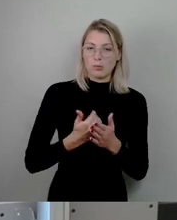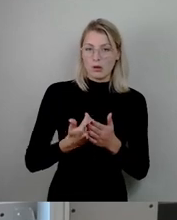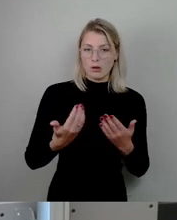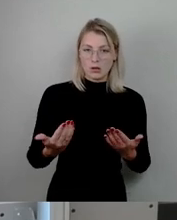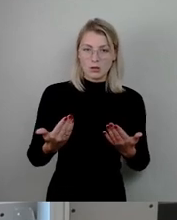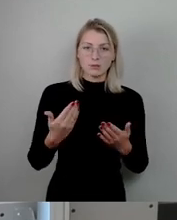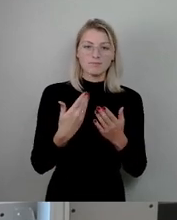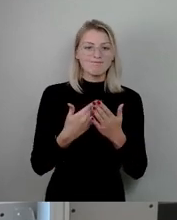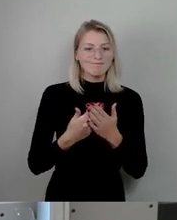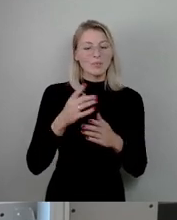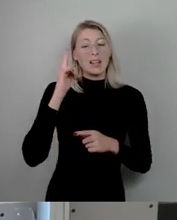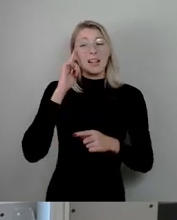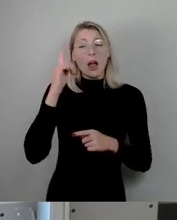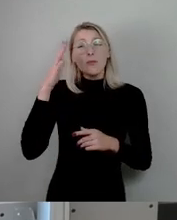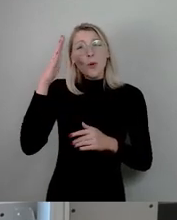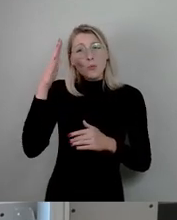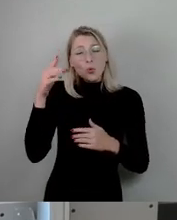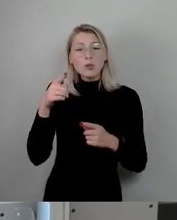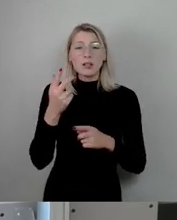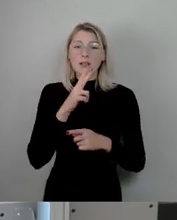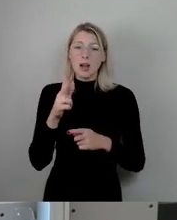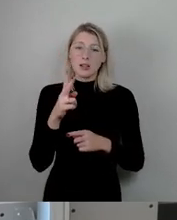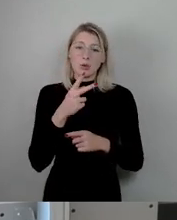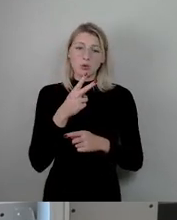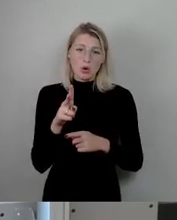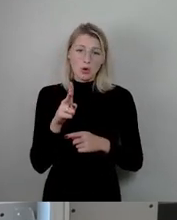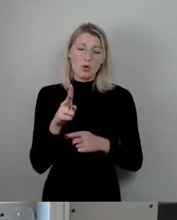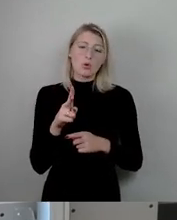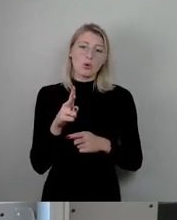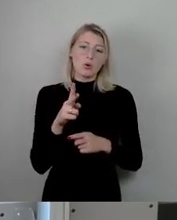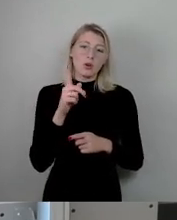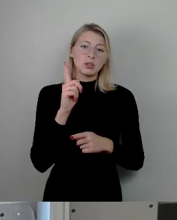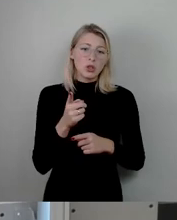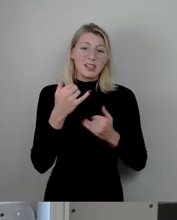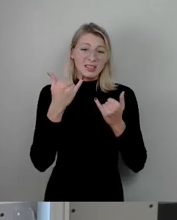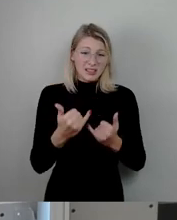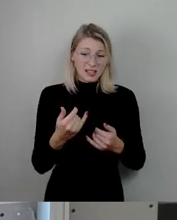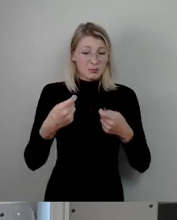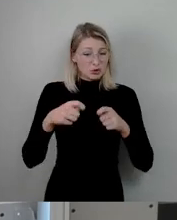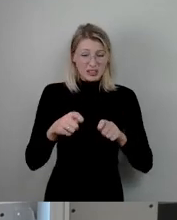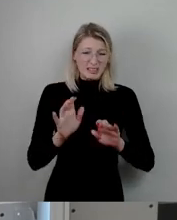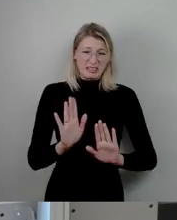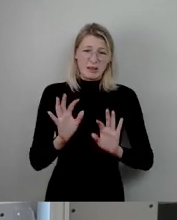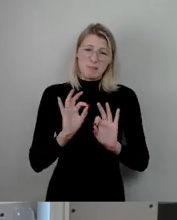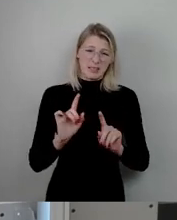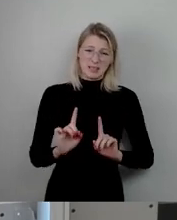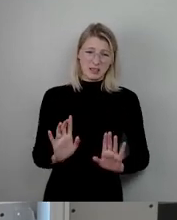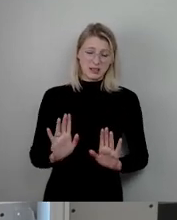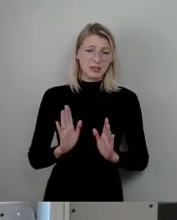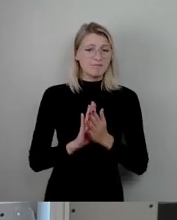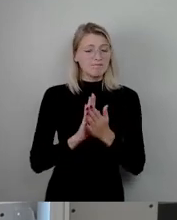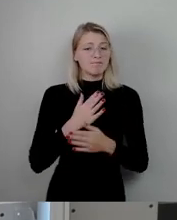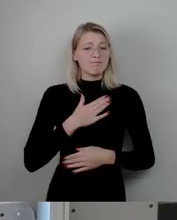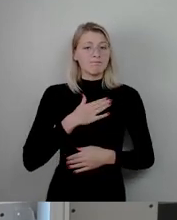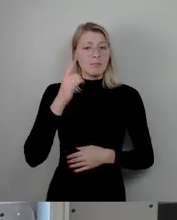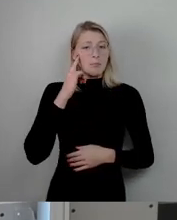glaube ich, auch diese 3.000 Euro sollte man jetzt nicht beschließen. Sie kommt aus meiner Sicht dieser Vorlage